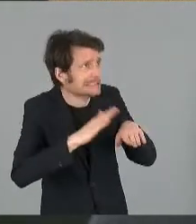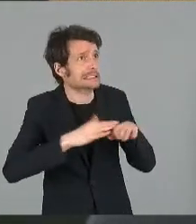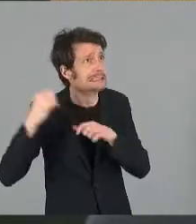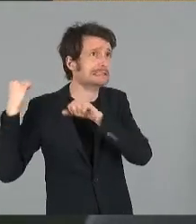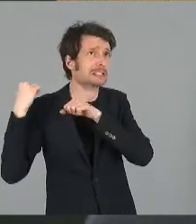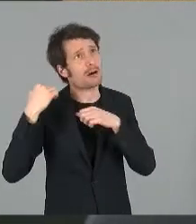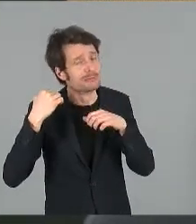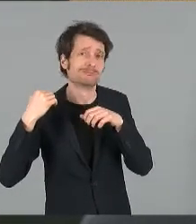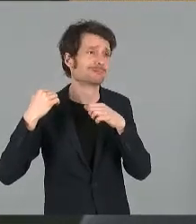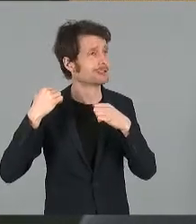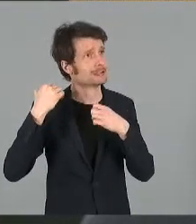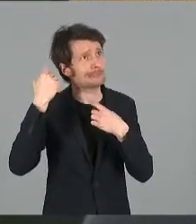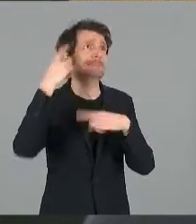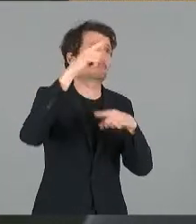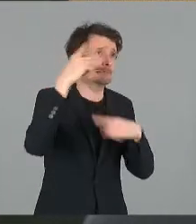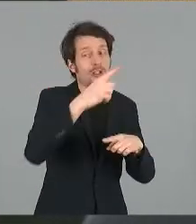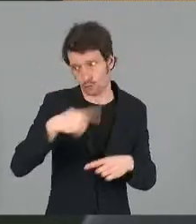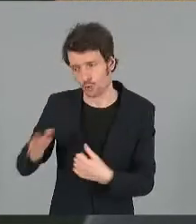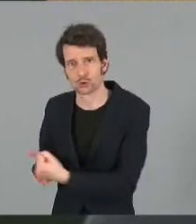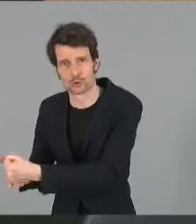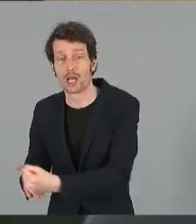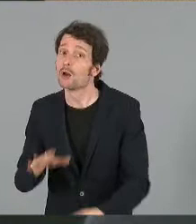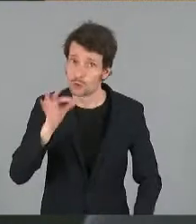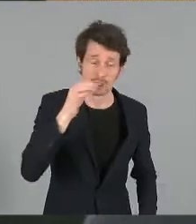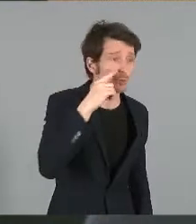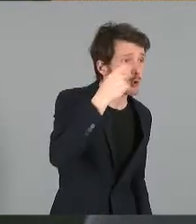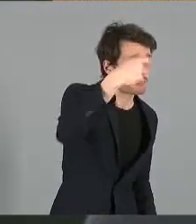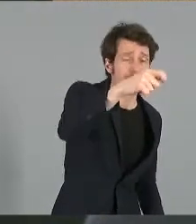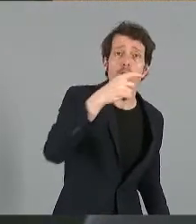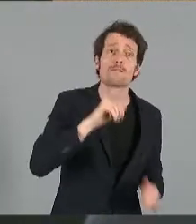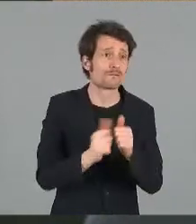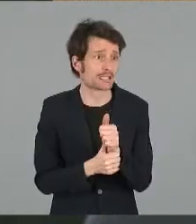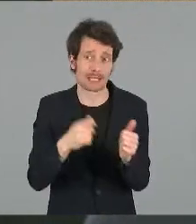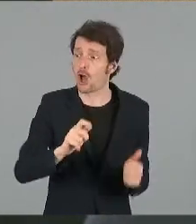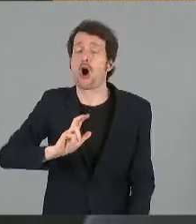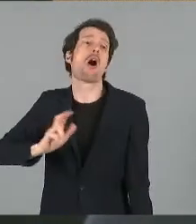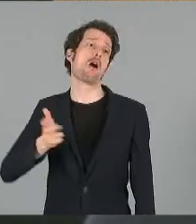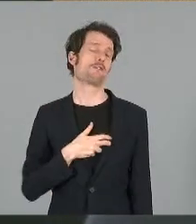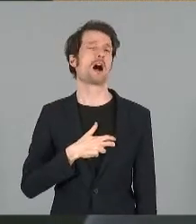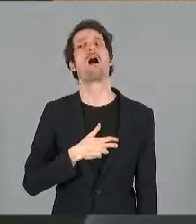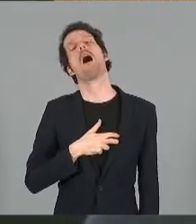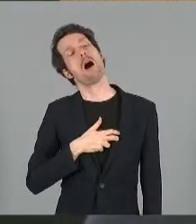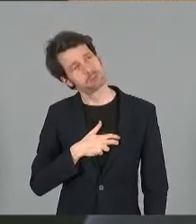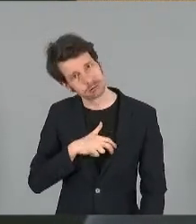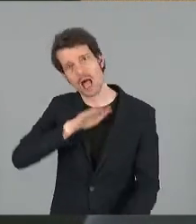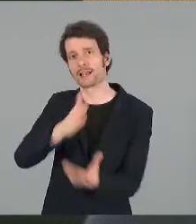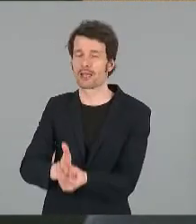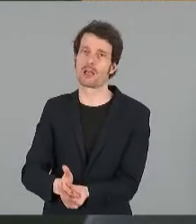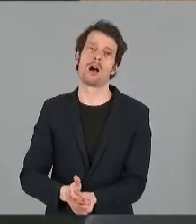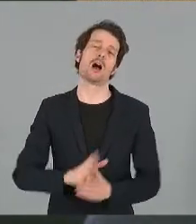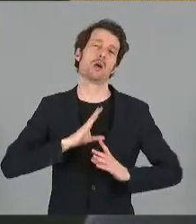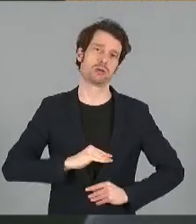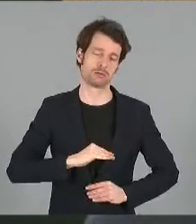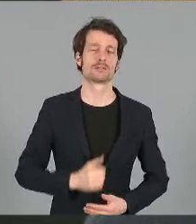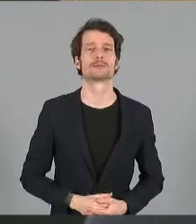notre plus plein soutien, oui, monsieur le président, monsieur le vice-président, il était temps et il était plus que temps d'intervenir. Vous